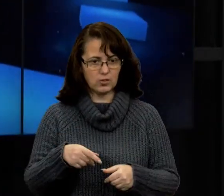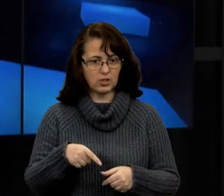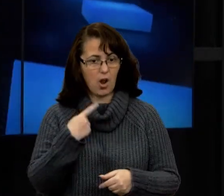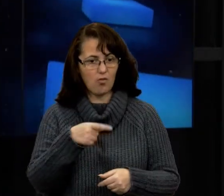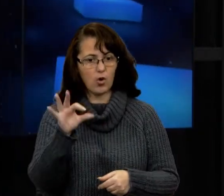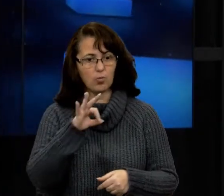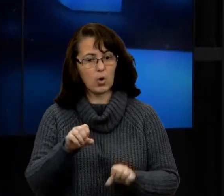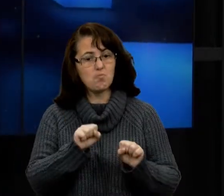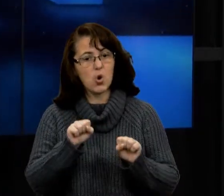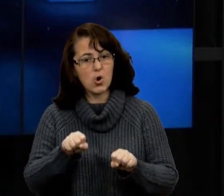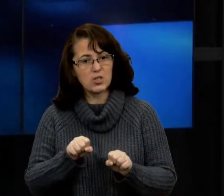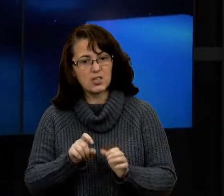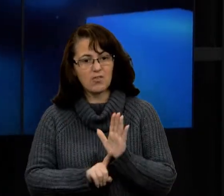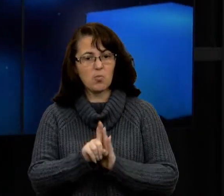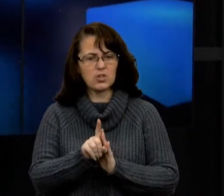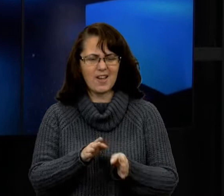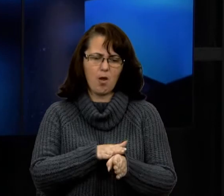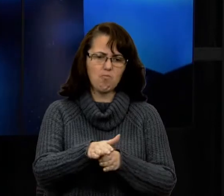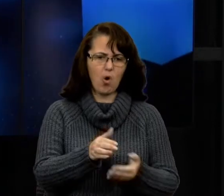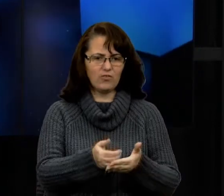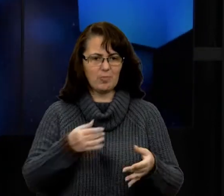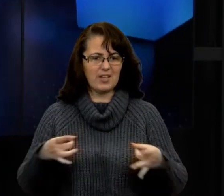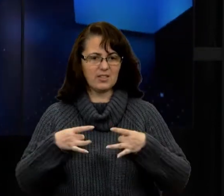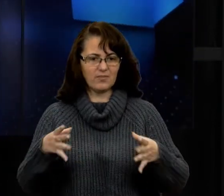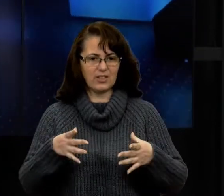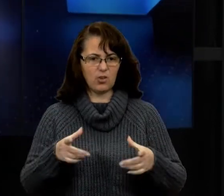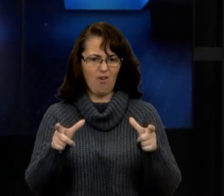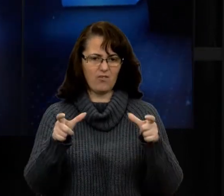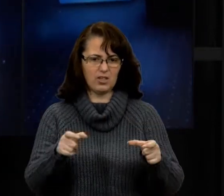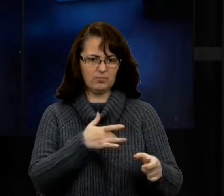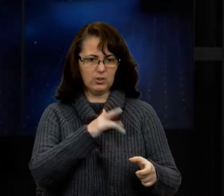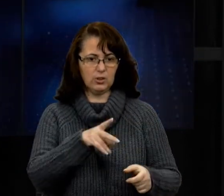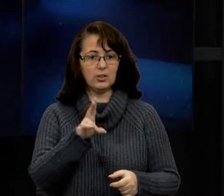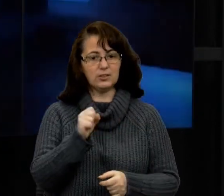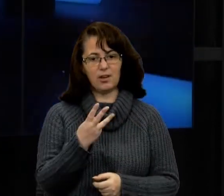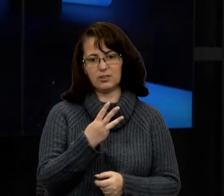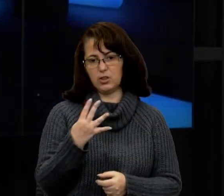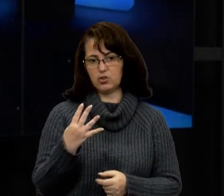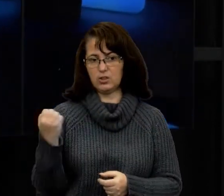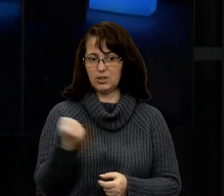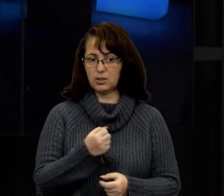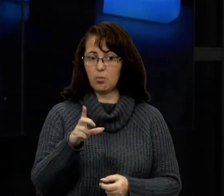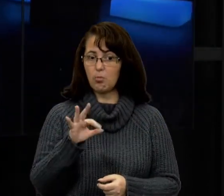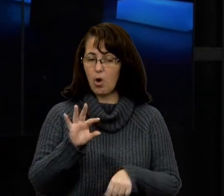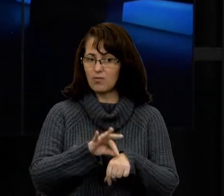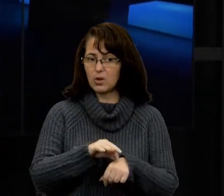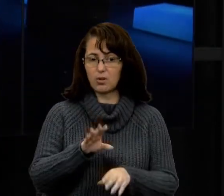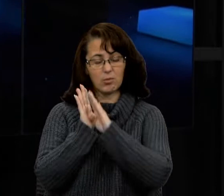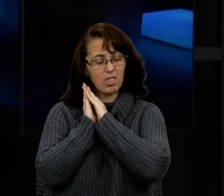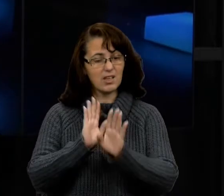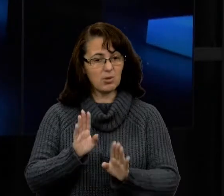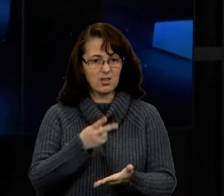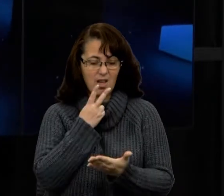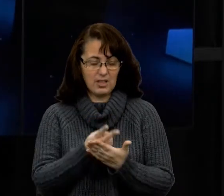запровадити повний передріздвяний локдаун на 3-4 тижні. Бо ж вірус не спить, а зважаючи на